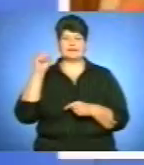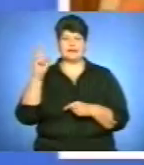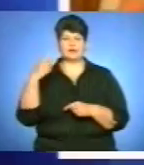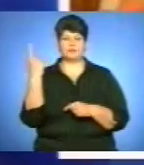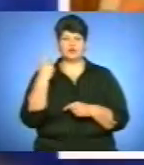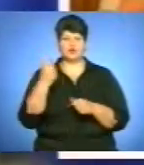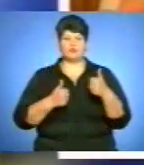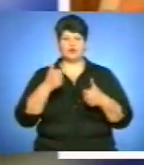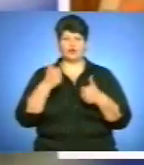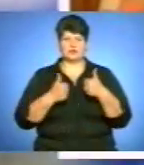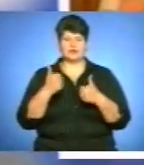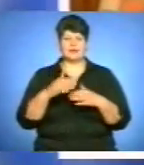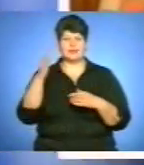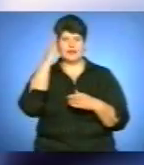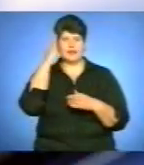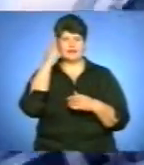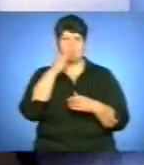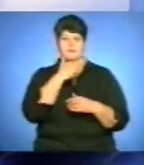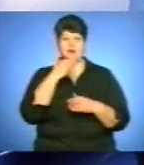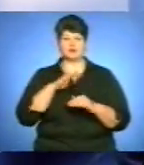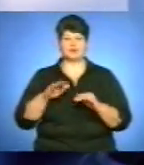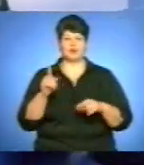«Таланти багатодітної родини».